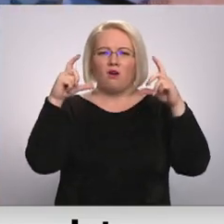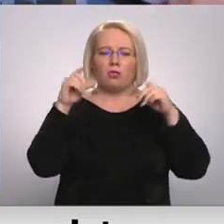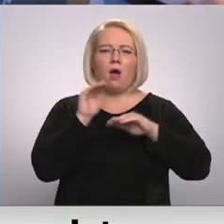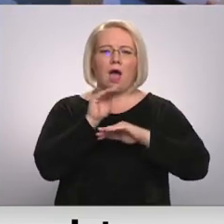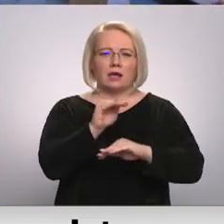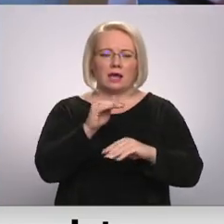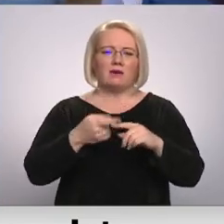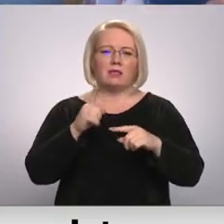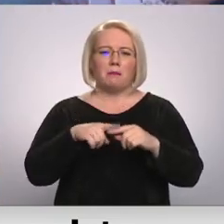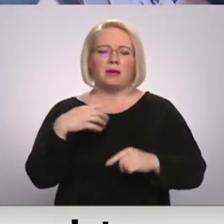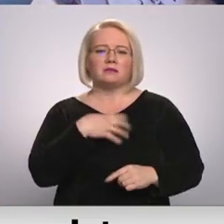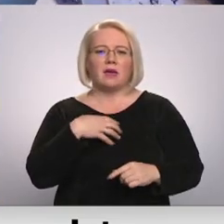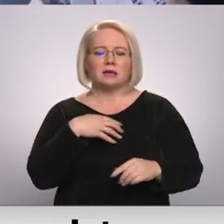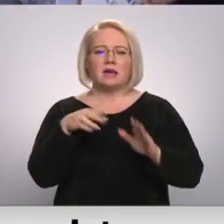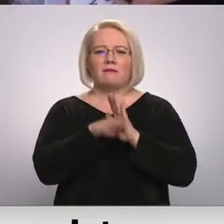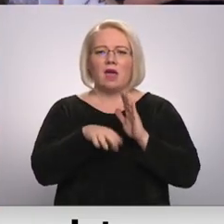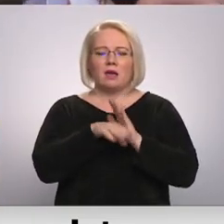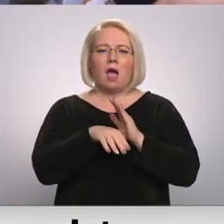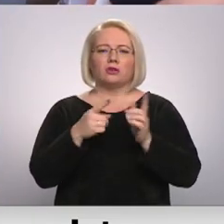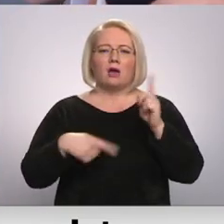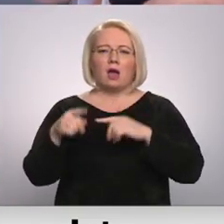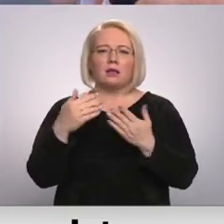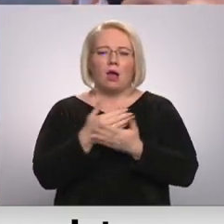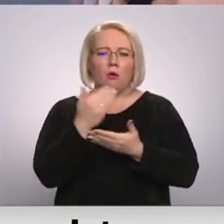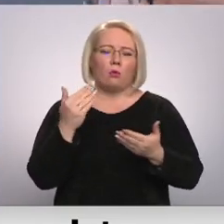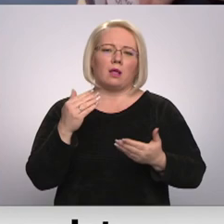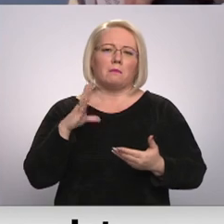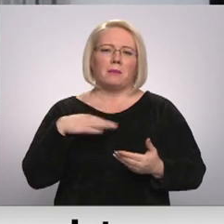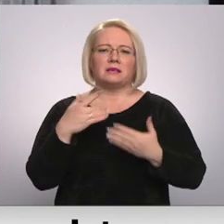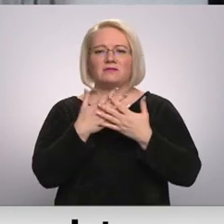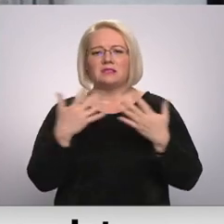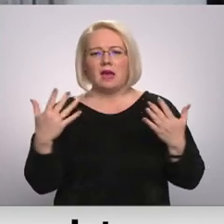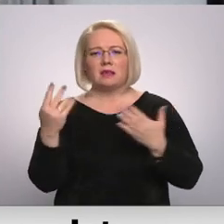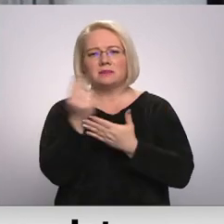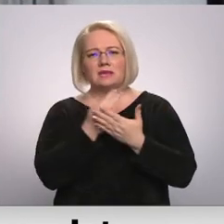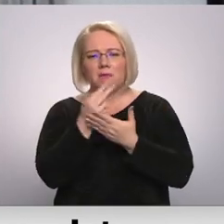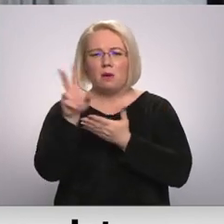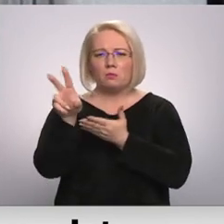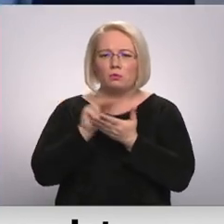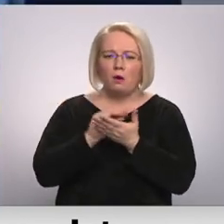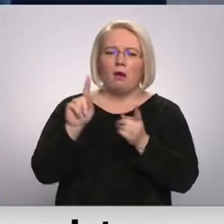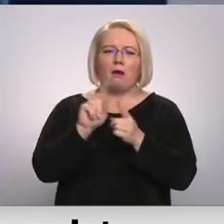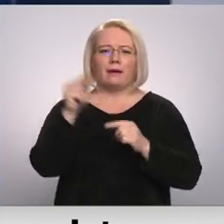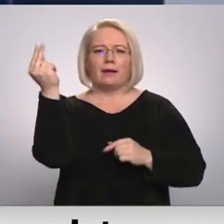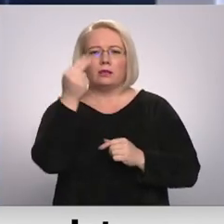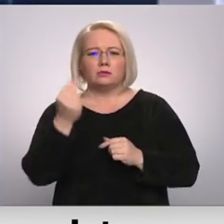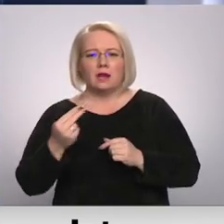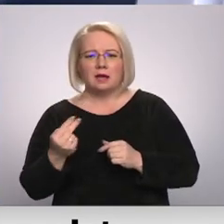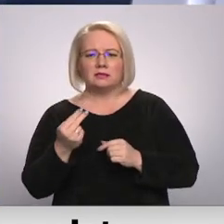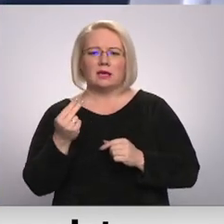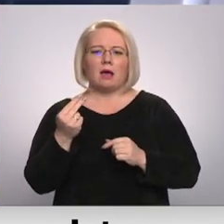Līdz ar to nācās vienkārši restaurēt pēc visādiem zīmēmiem, kaut kādām ilustrācijām